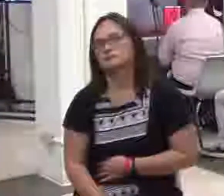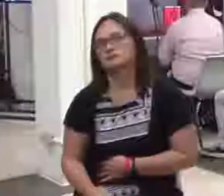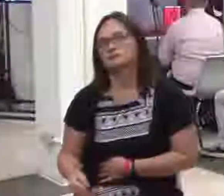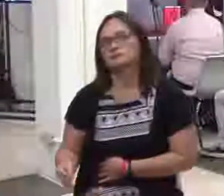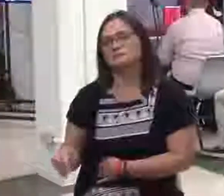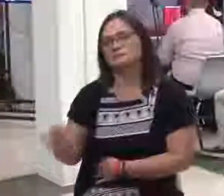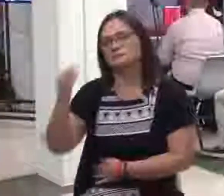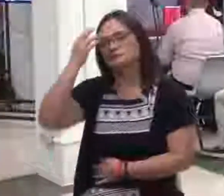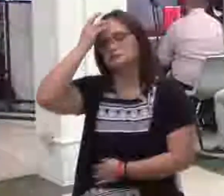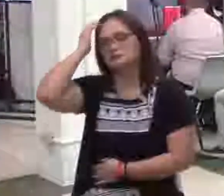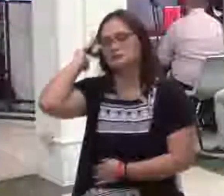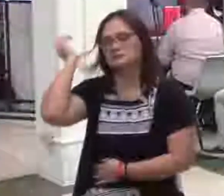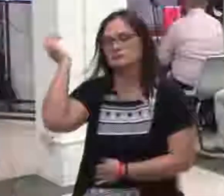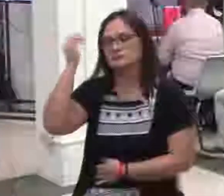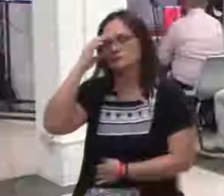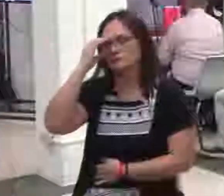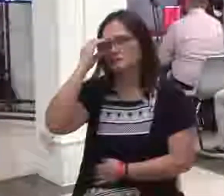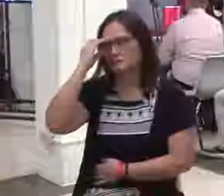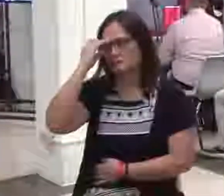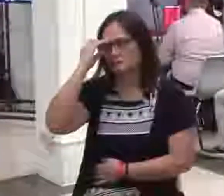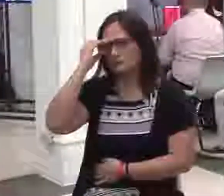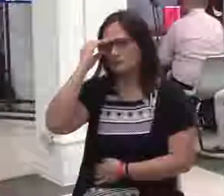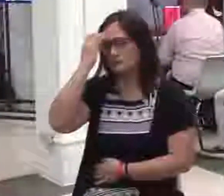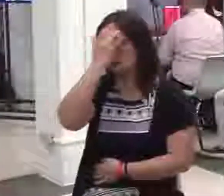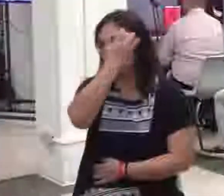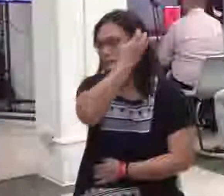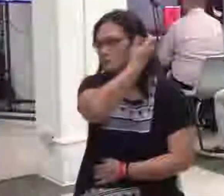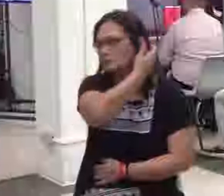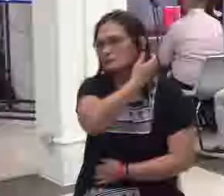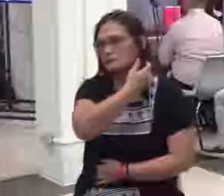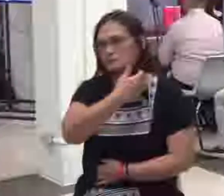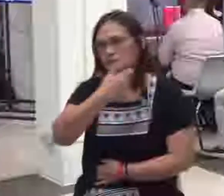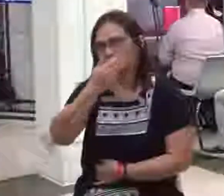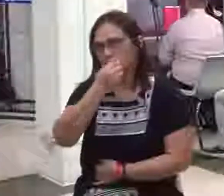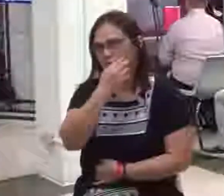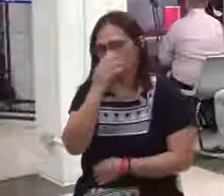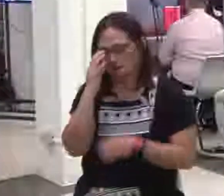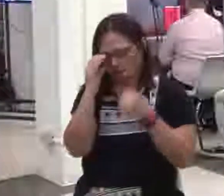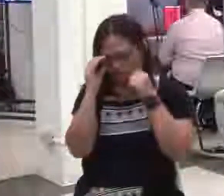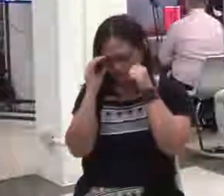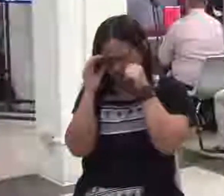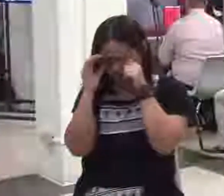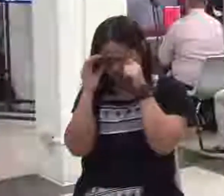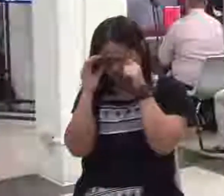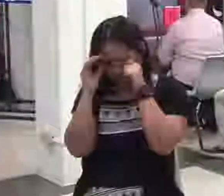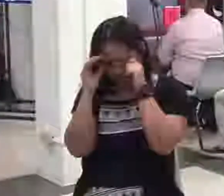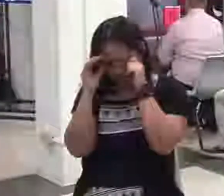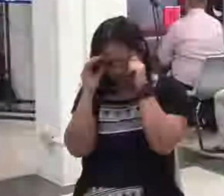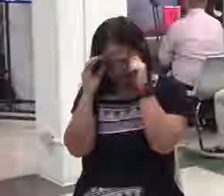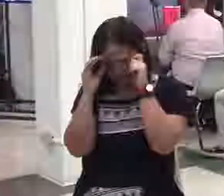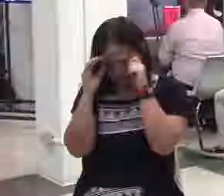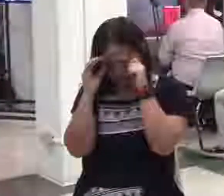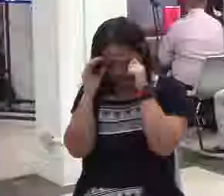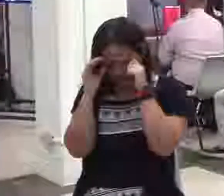maglalagay po ba tayo ng mga pangalan nilang ganyan? Ang sagot ko yung ito walang pangalan.